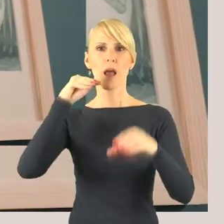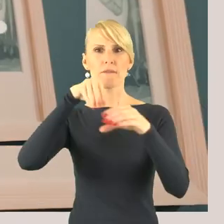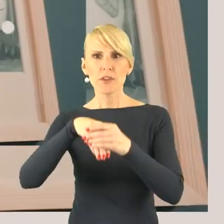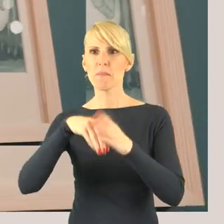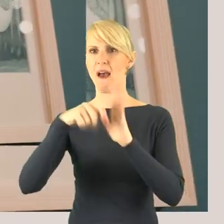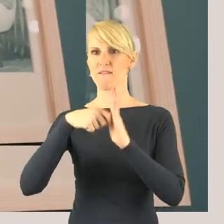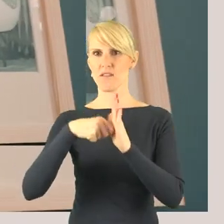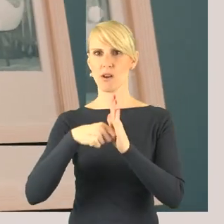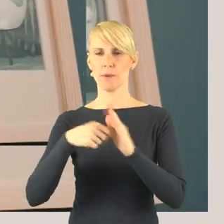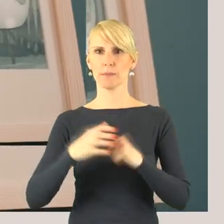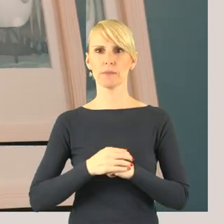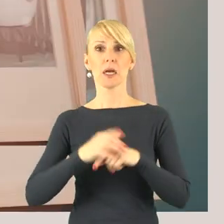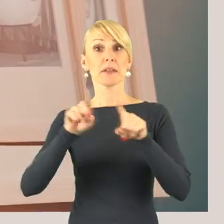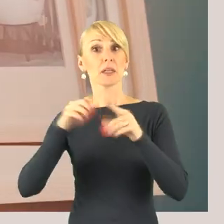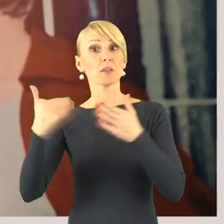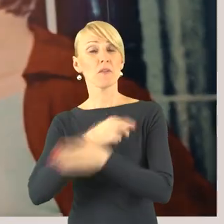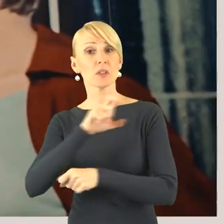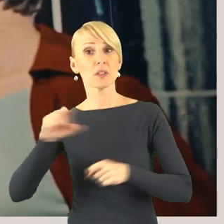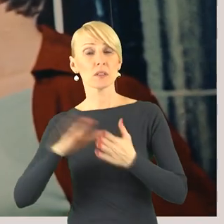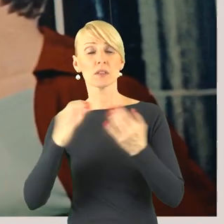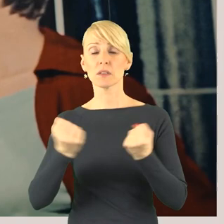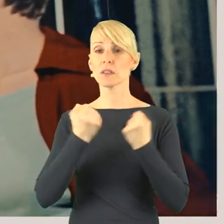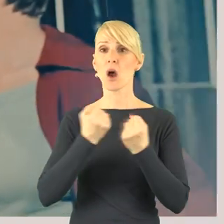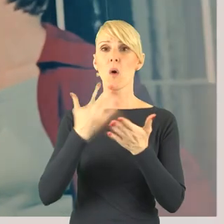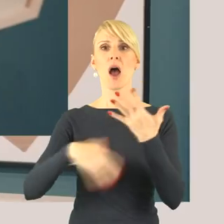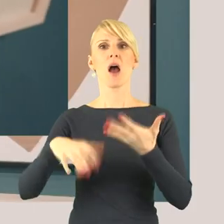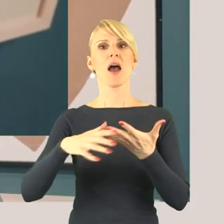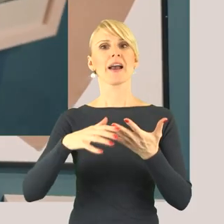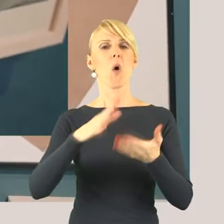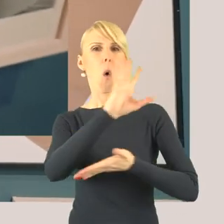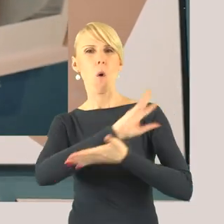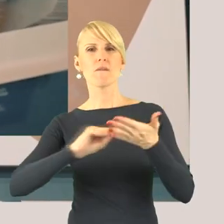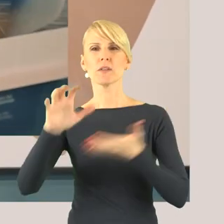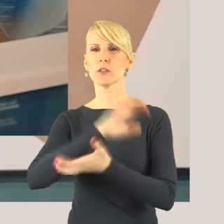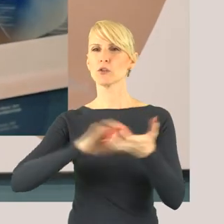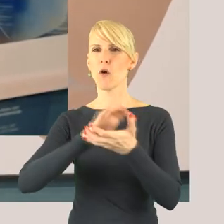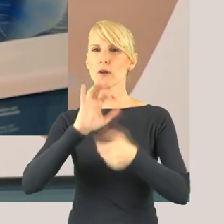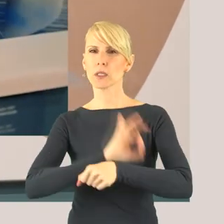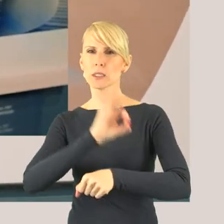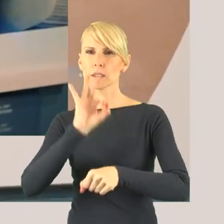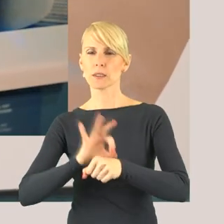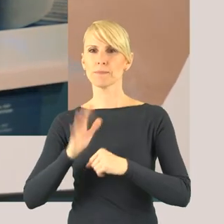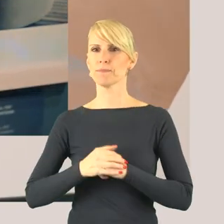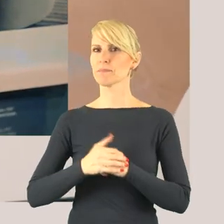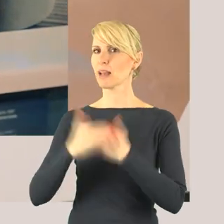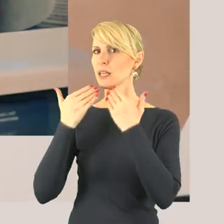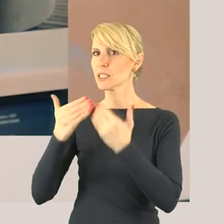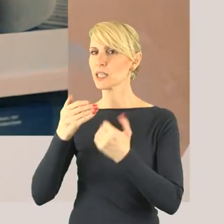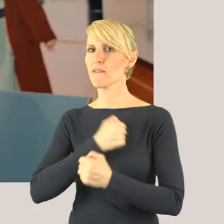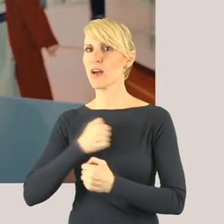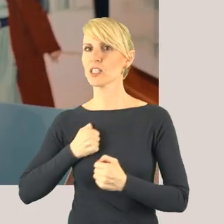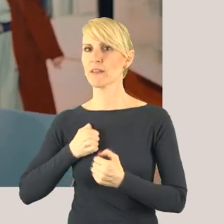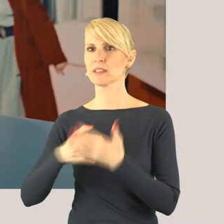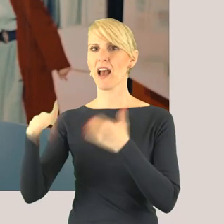Romana Modzelewskiego w kulturze polskiej, w tym także w filmie, oraz jej współczesnego miejsca jako ikony światowego